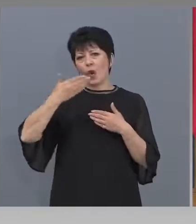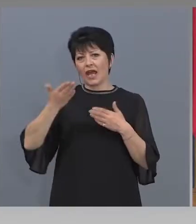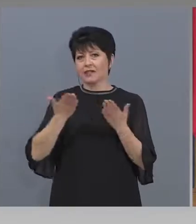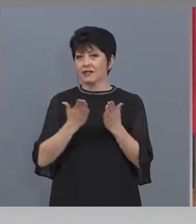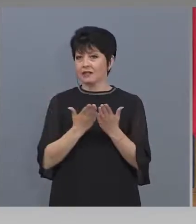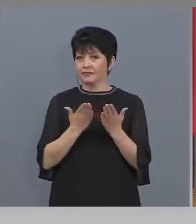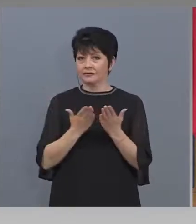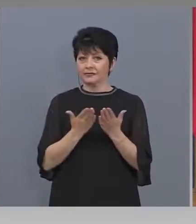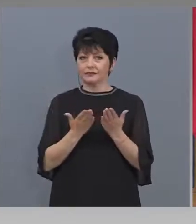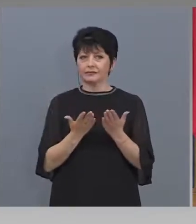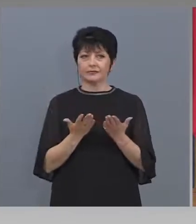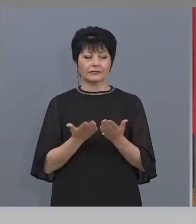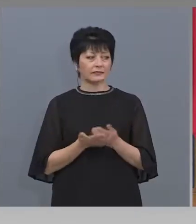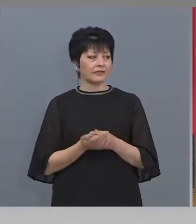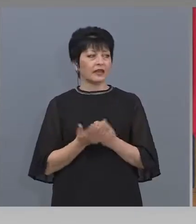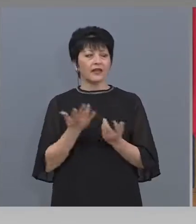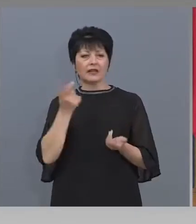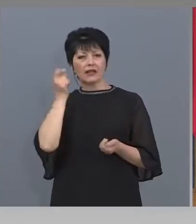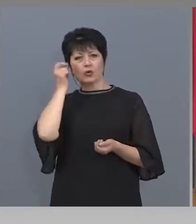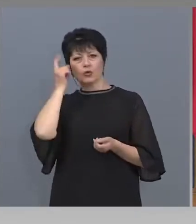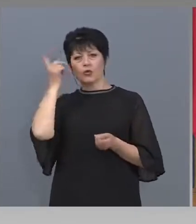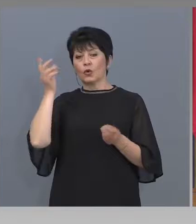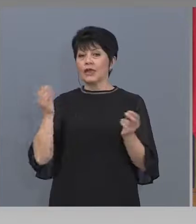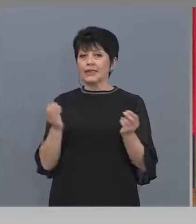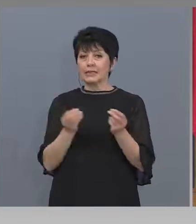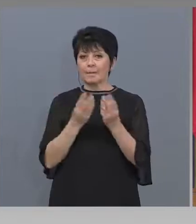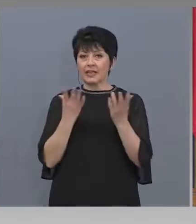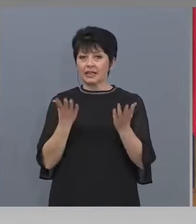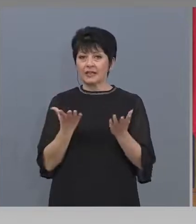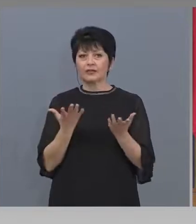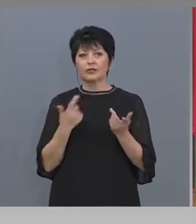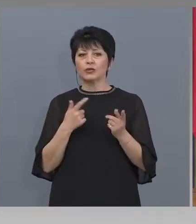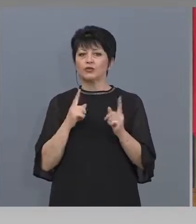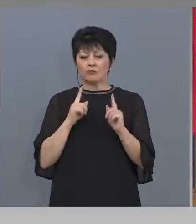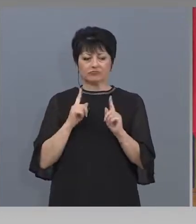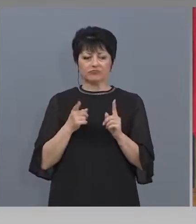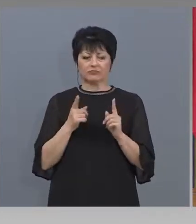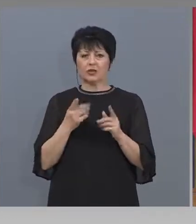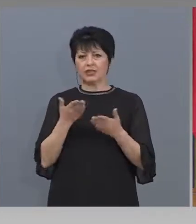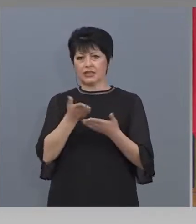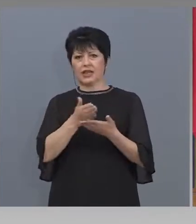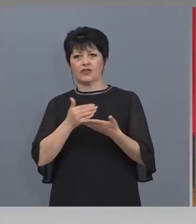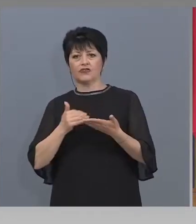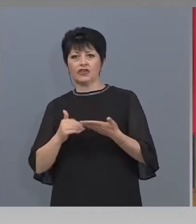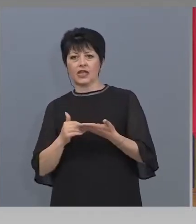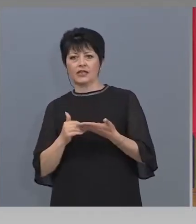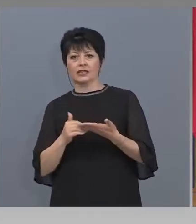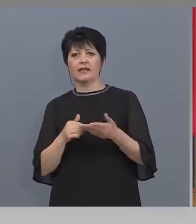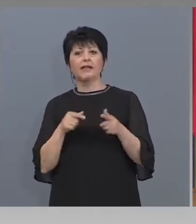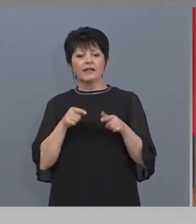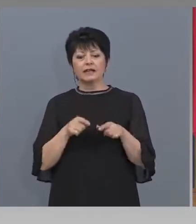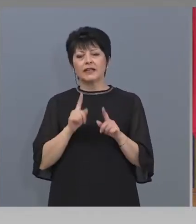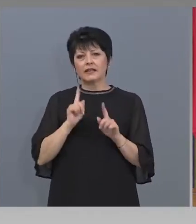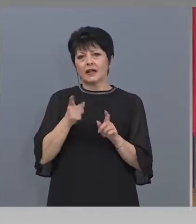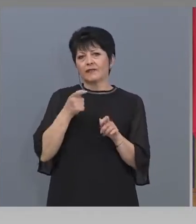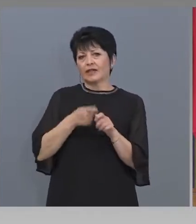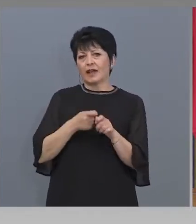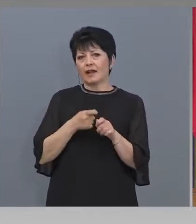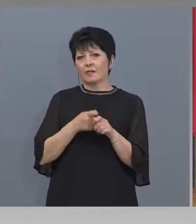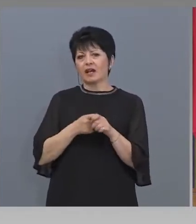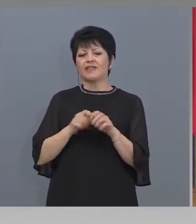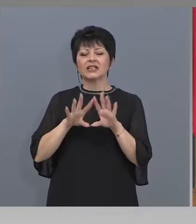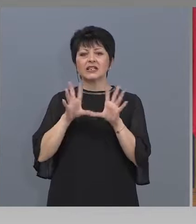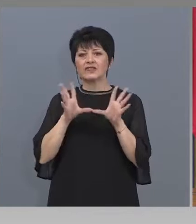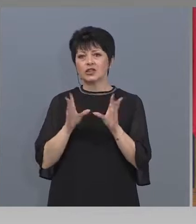културни събития, които биха могли да бъдат част. Те трябва да направят тази визия за всичките